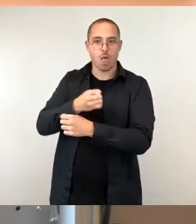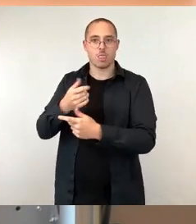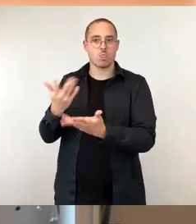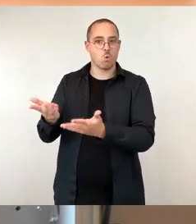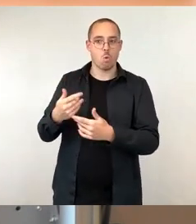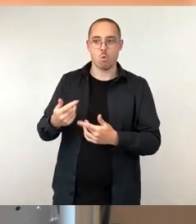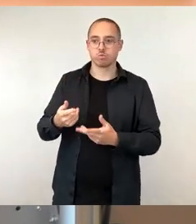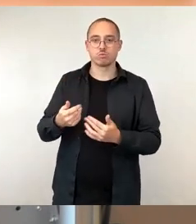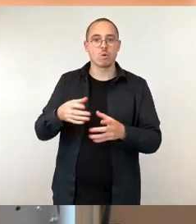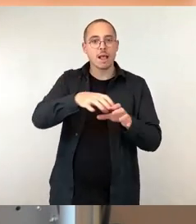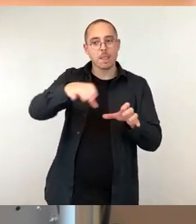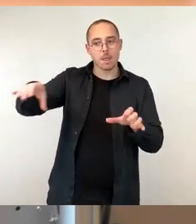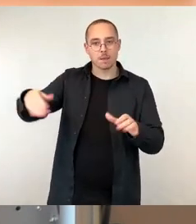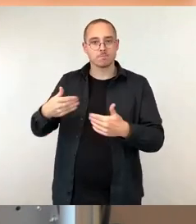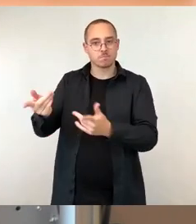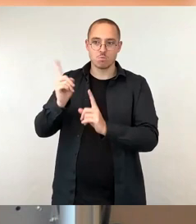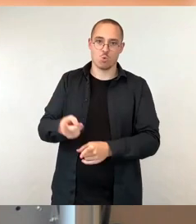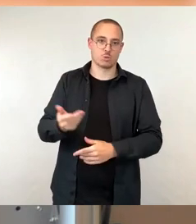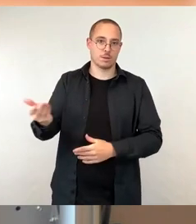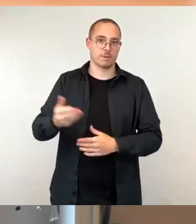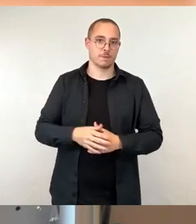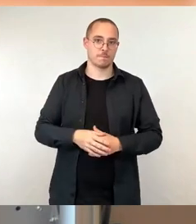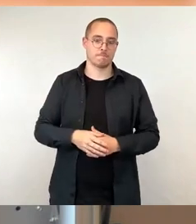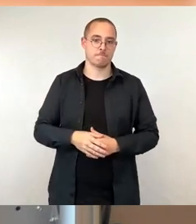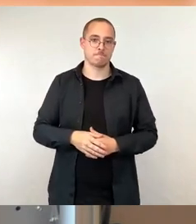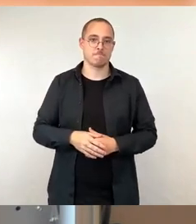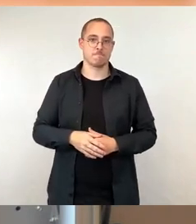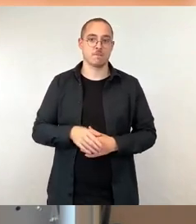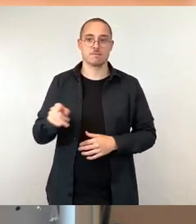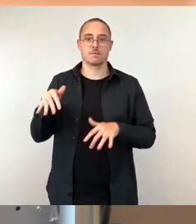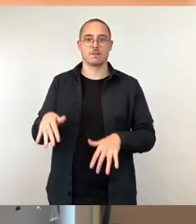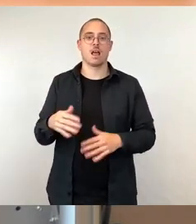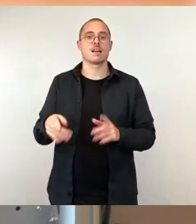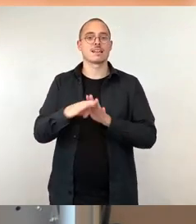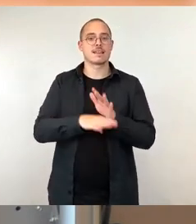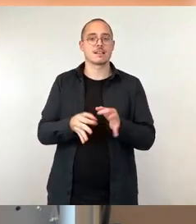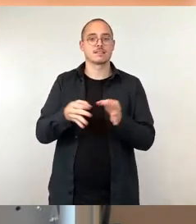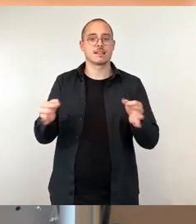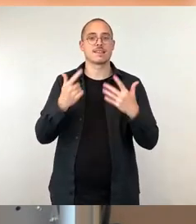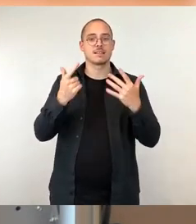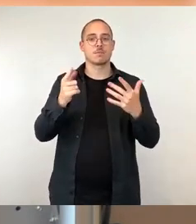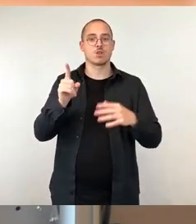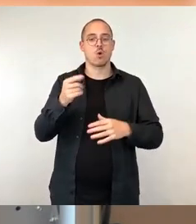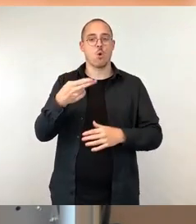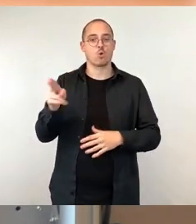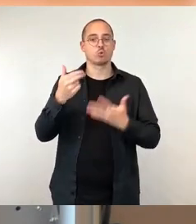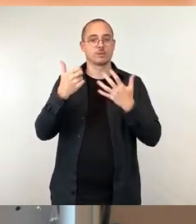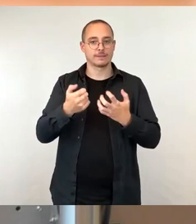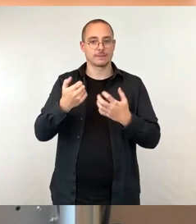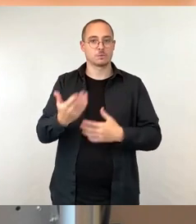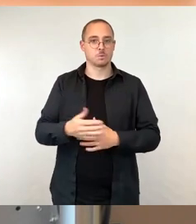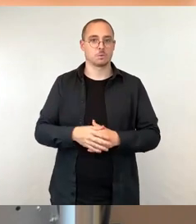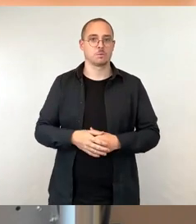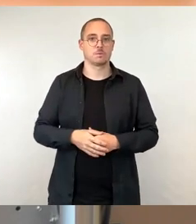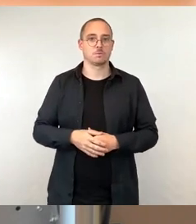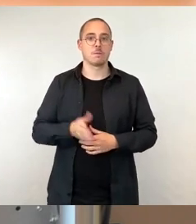anfällt. Nur, es gibt einen Regelsatz in Höhe von 7,60 Euro, der Mehrkosten werden durch die Landeshauptstadt Dresden kompensiert. Das ist